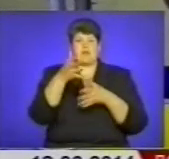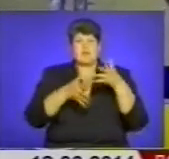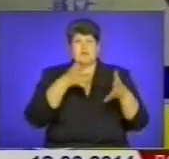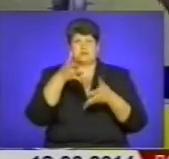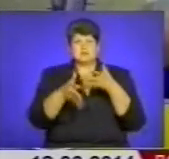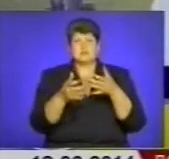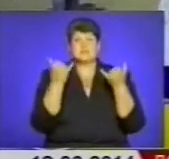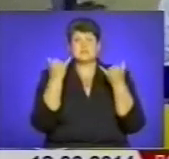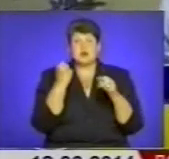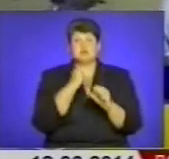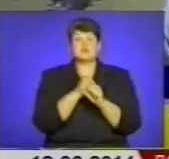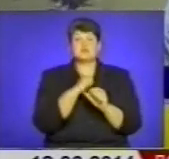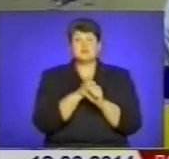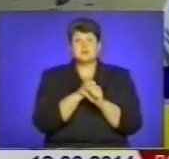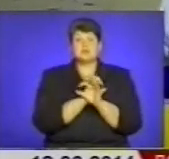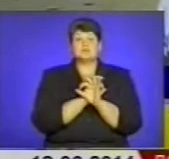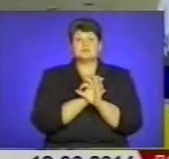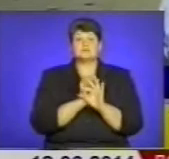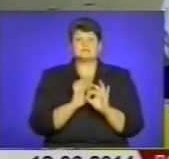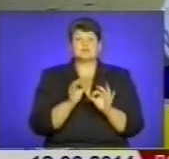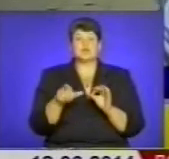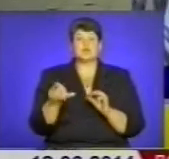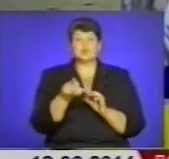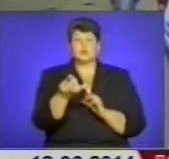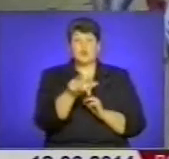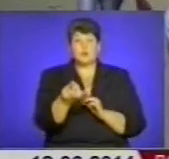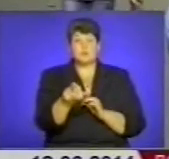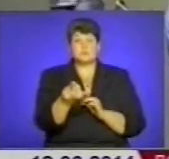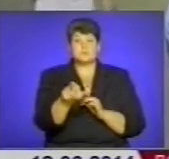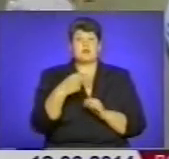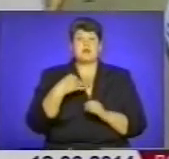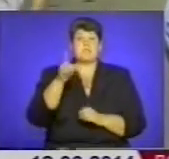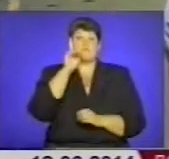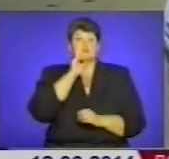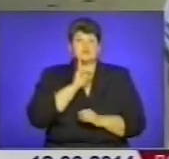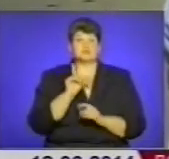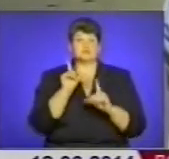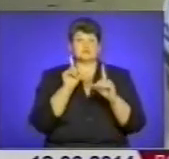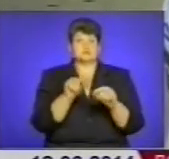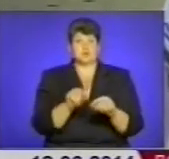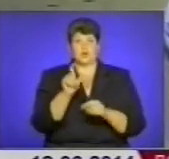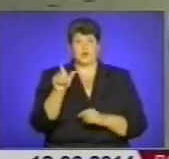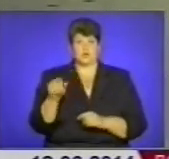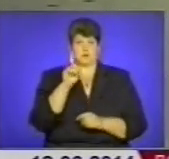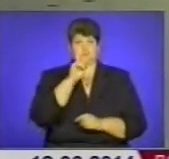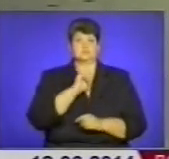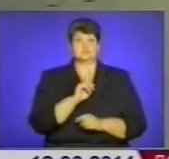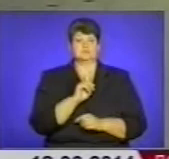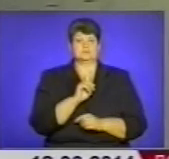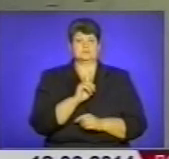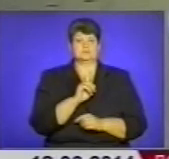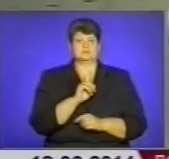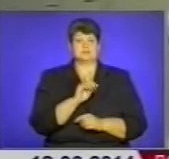Зараз зробили дорогу, то нам зручніше, по-перше, і людям добре, так само,